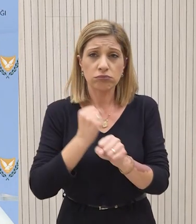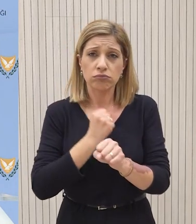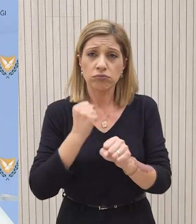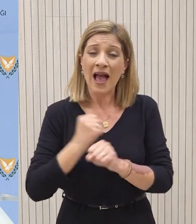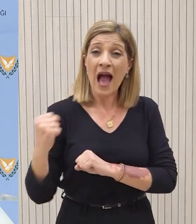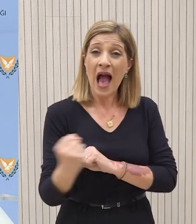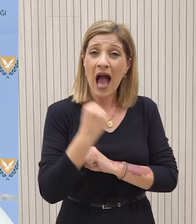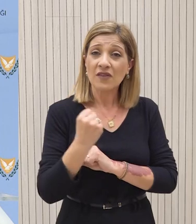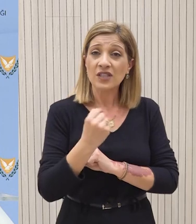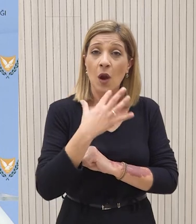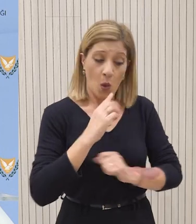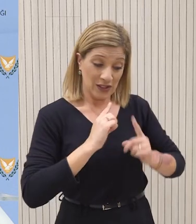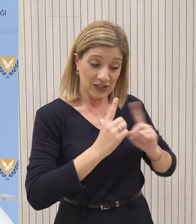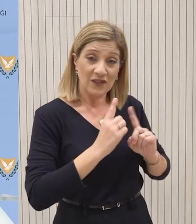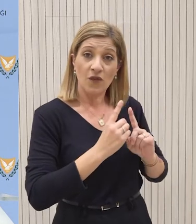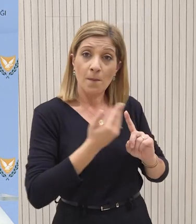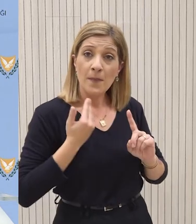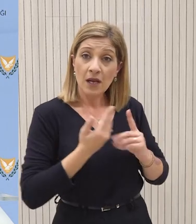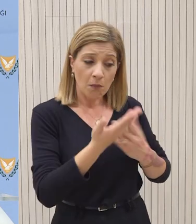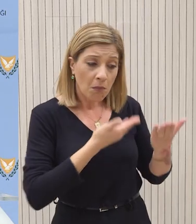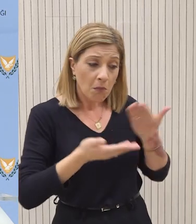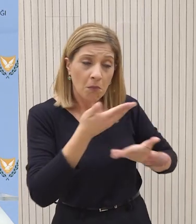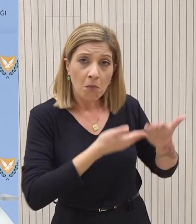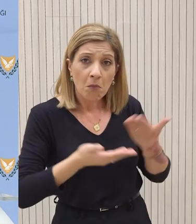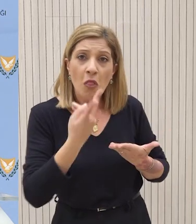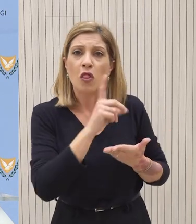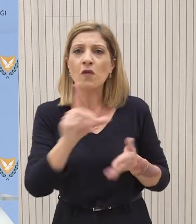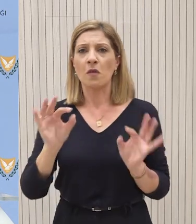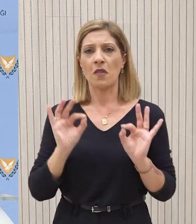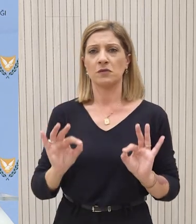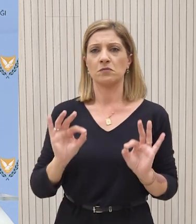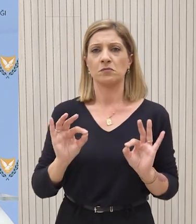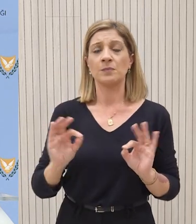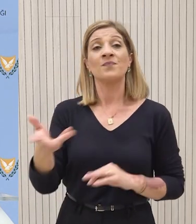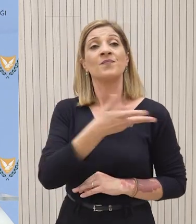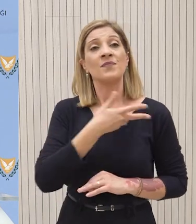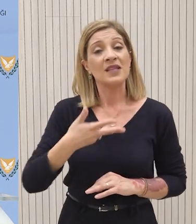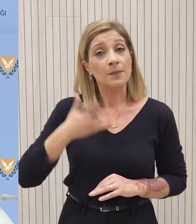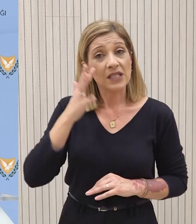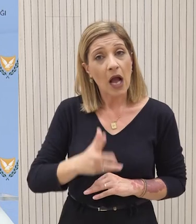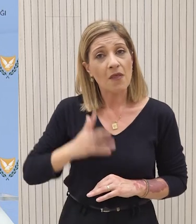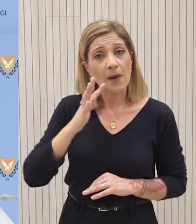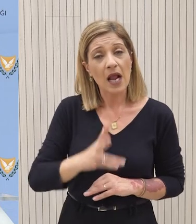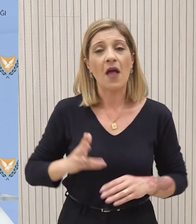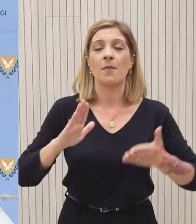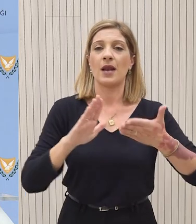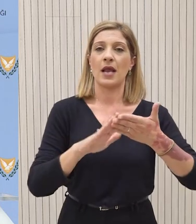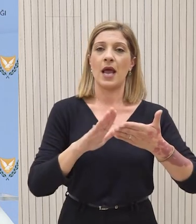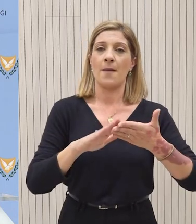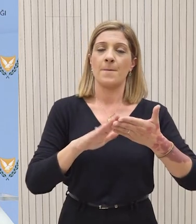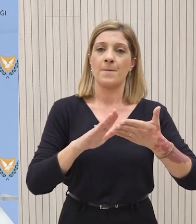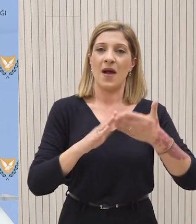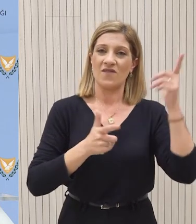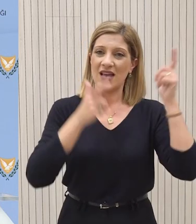με τις πρόνοιες της συναντήληψης και για δύο εβδομάδες δεν υπήρχε καμία αντίδραση. Εμείς βρισκόμαστε καθημερινά σε επαφή μαζί με την